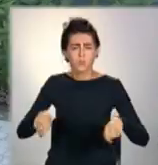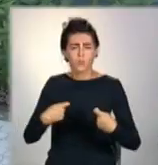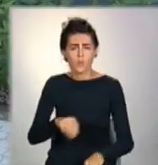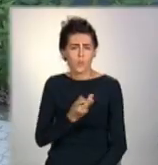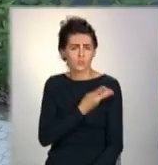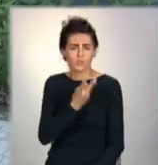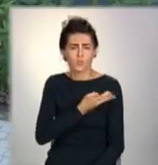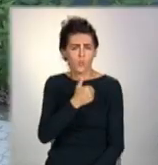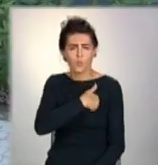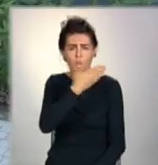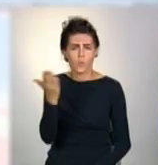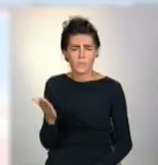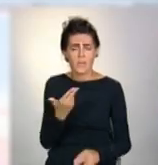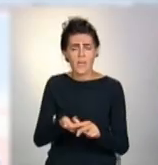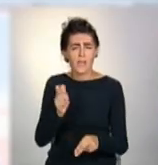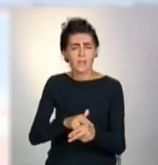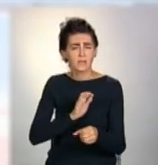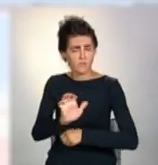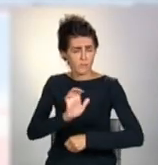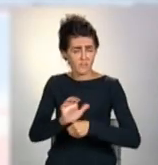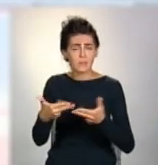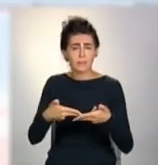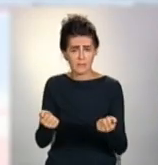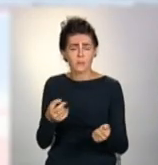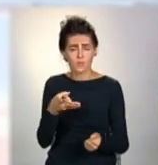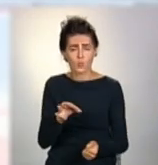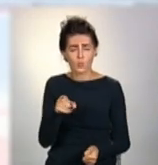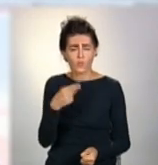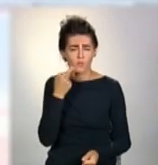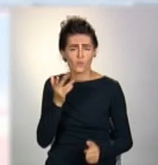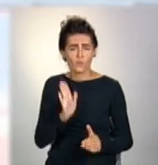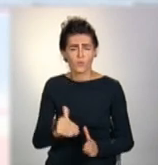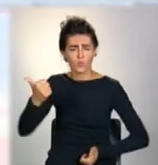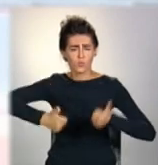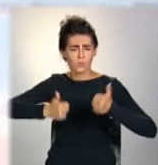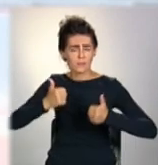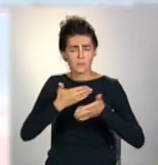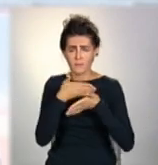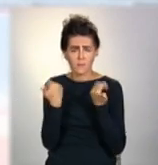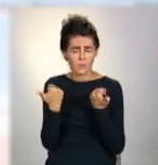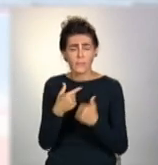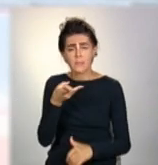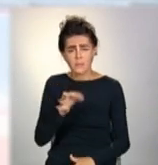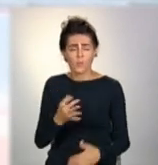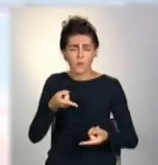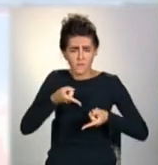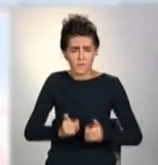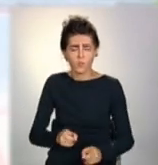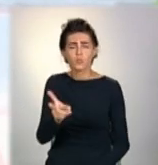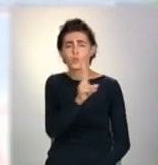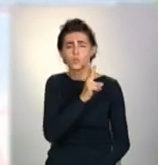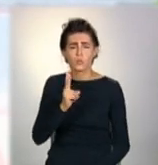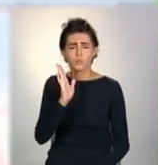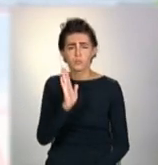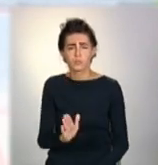яку захотять. Це производители, так, в принципі, у них конкуренції-то немає ніякої. Ну, вряд лише, хтось буде